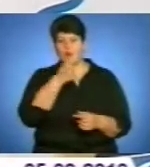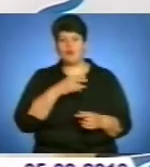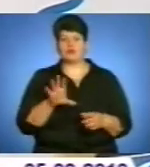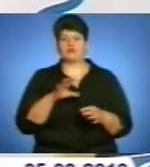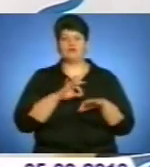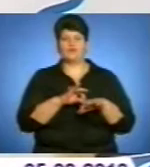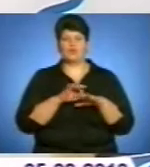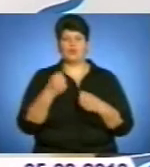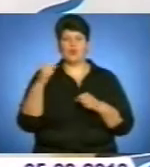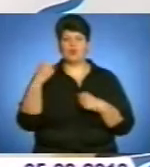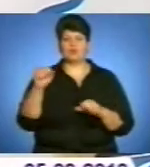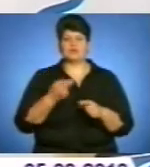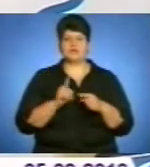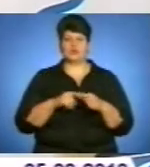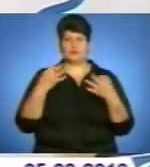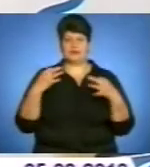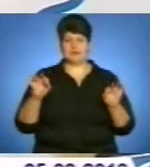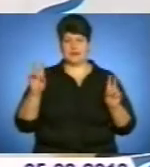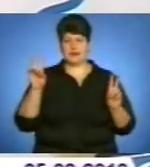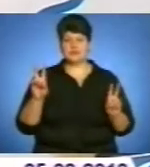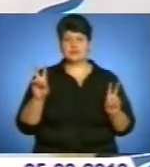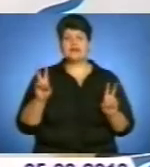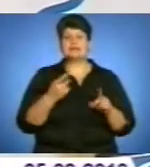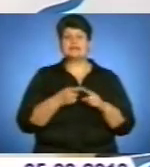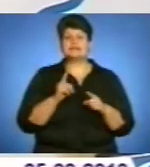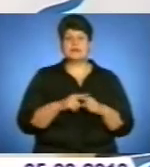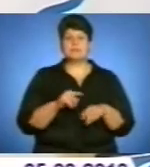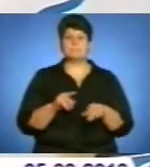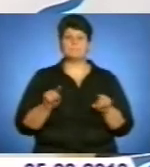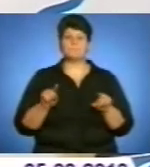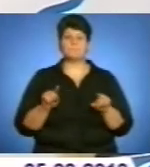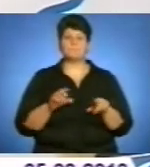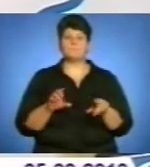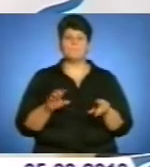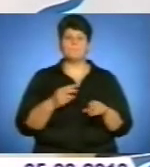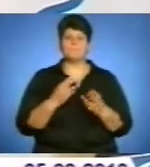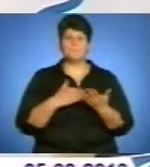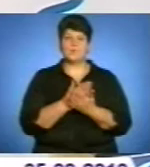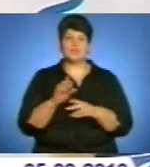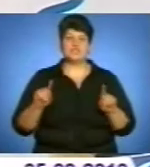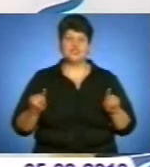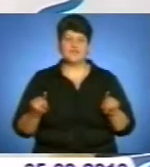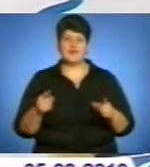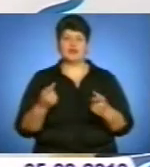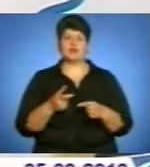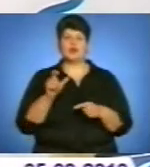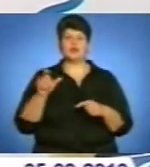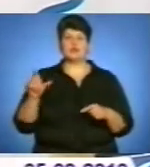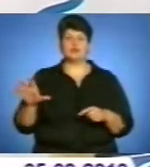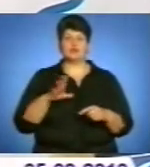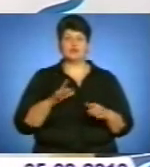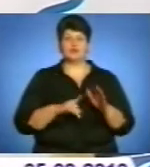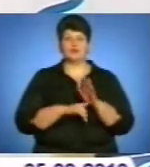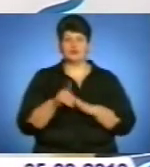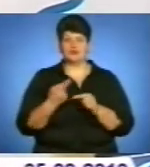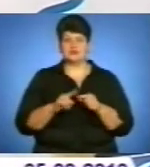боротьбу за цю незалежність. Це і політв'язні, і люди, які були при витоках цієї